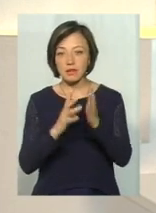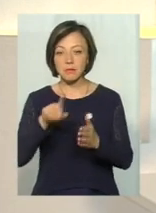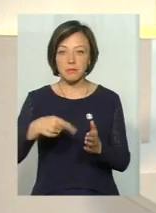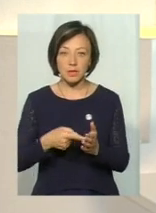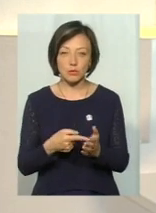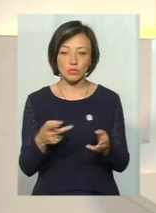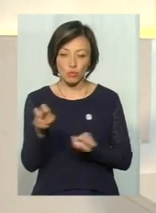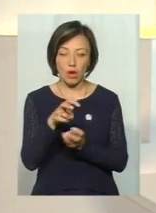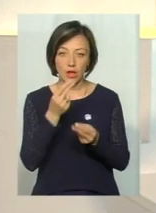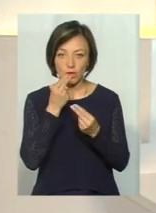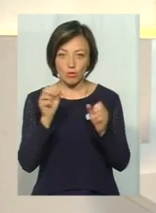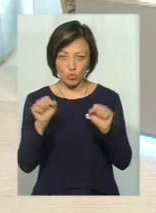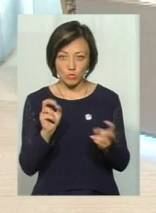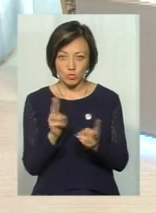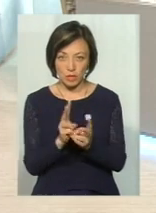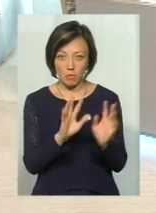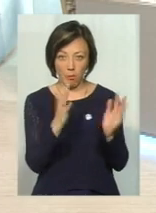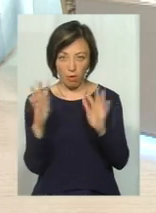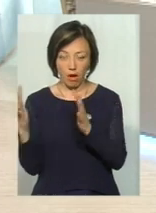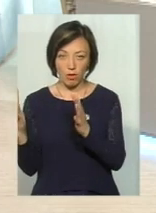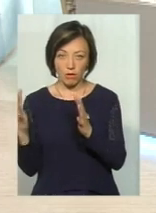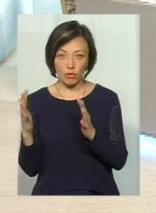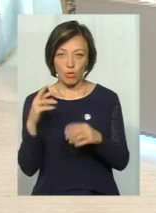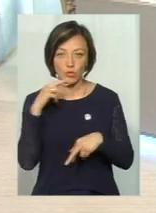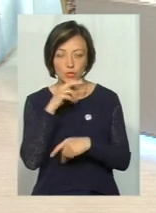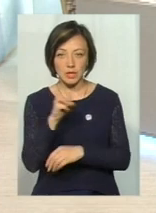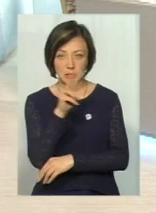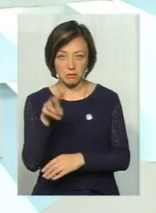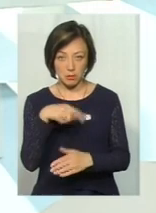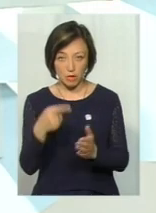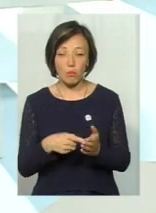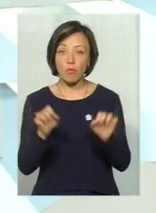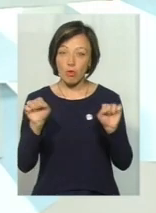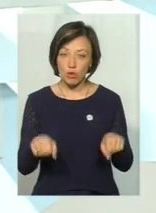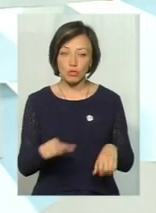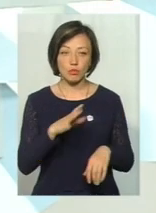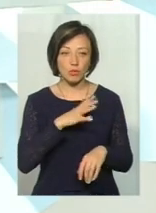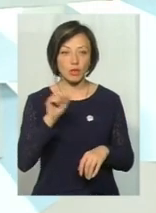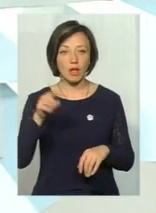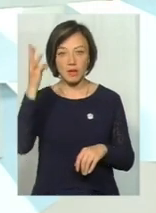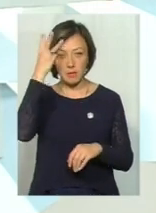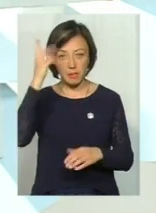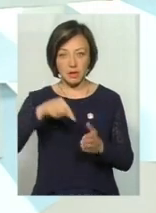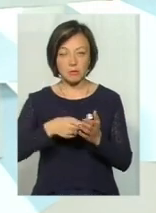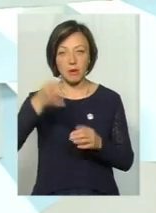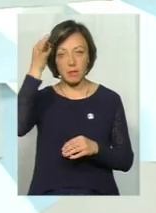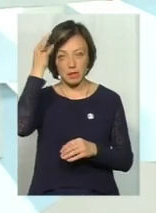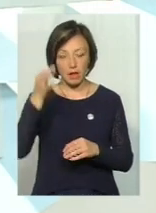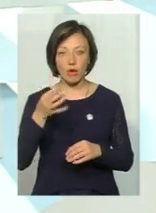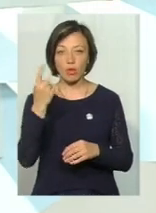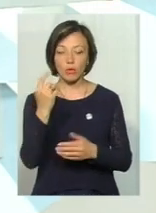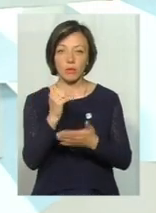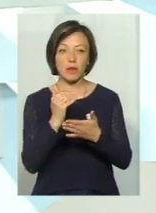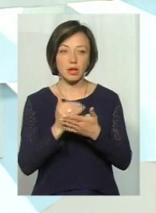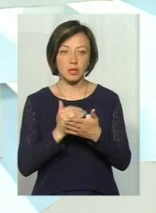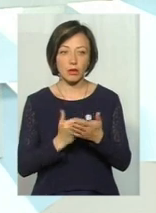далі. То ми можемо зустріти навіть у парку отруйних змій, там, до прикладу? Можуть бути. Навіть в Хмельницькому, я пам'ятаю, одну із передач,